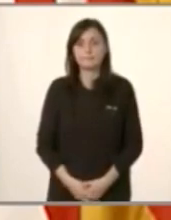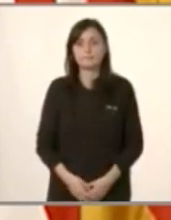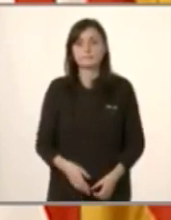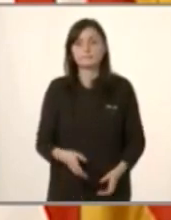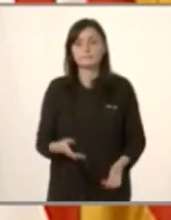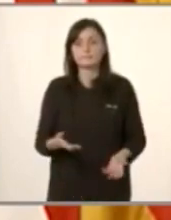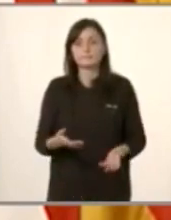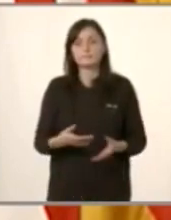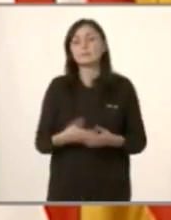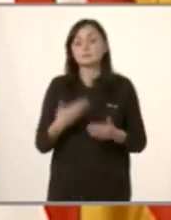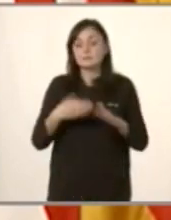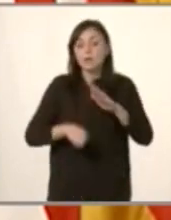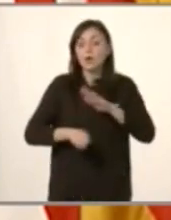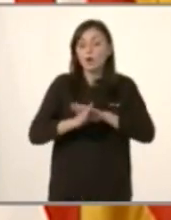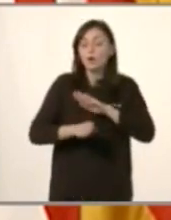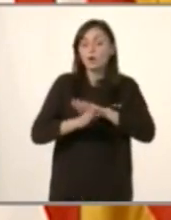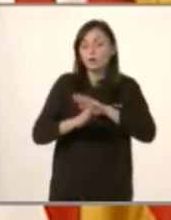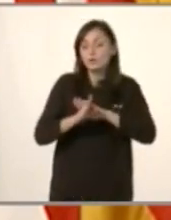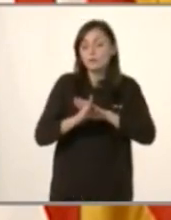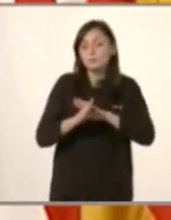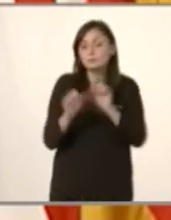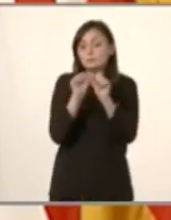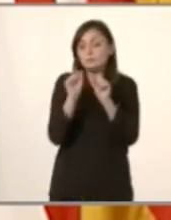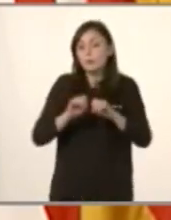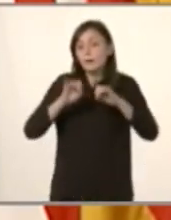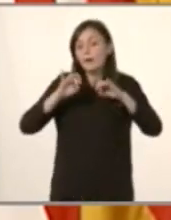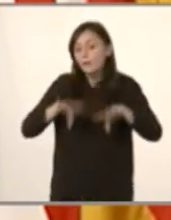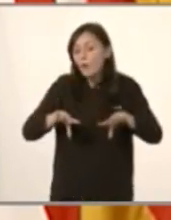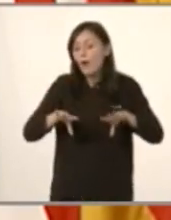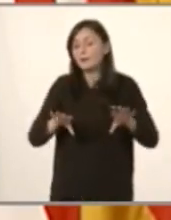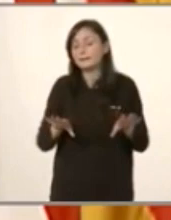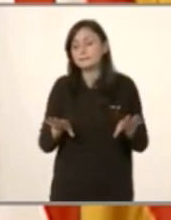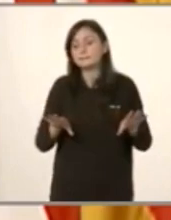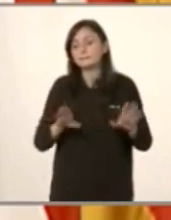si això continua en esta línia, doncs al final,